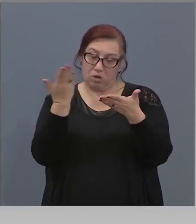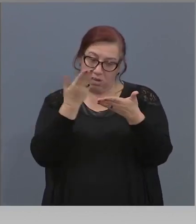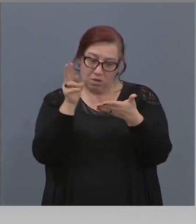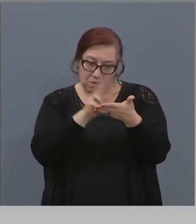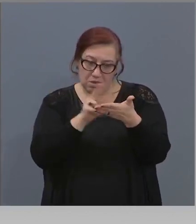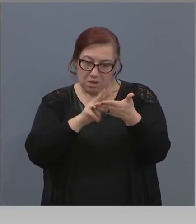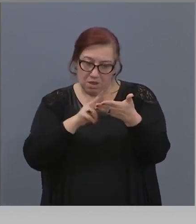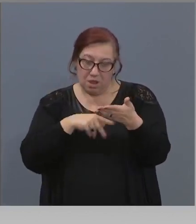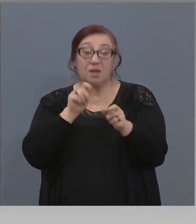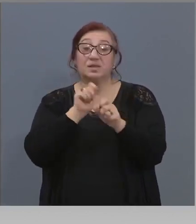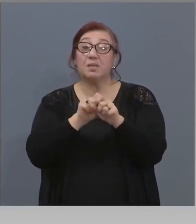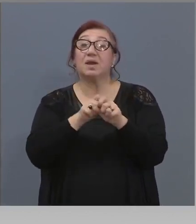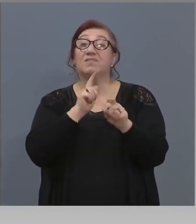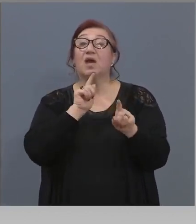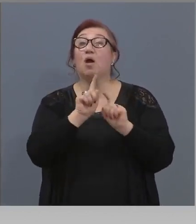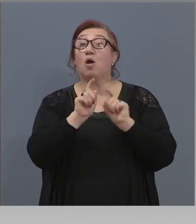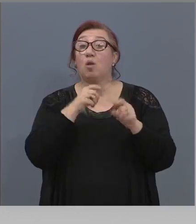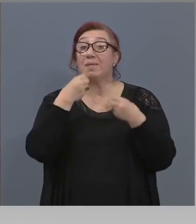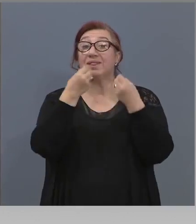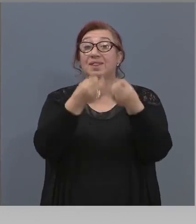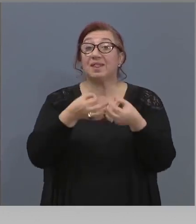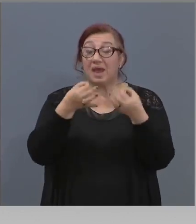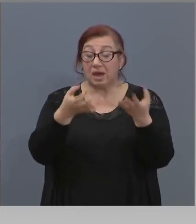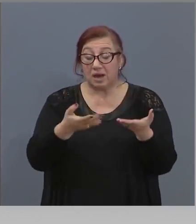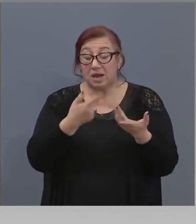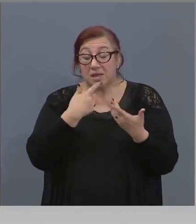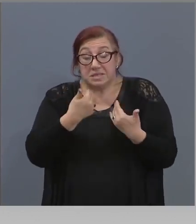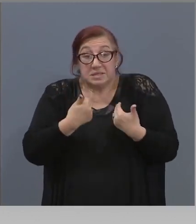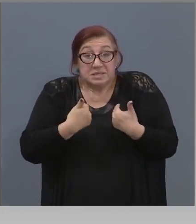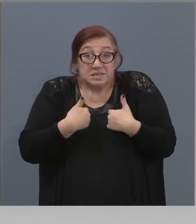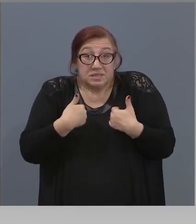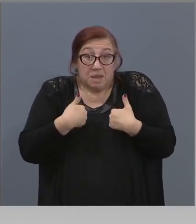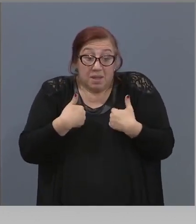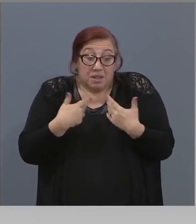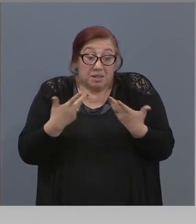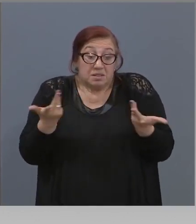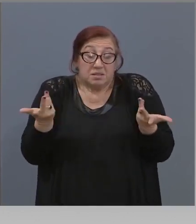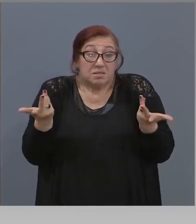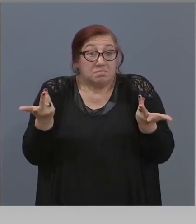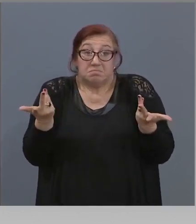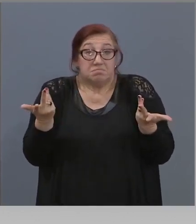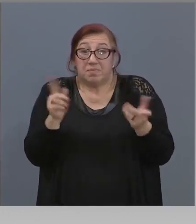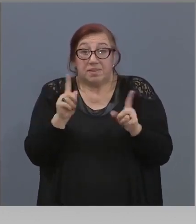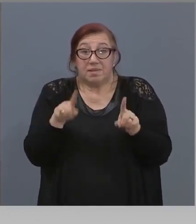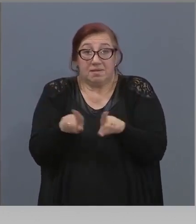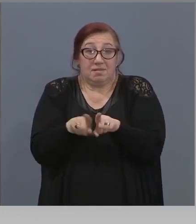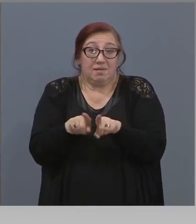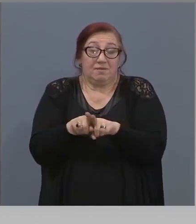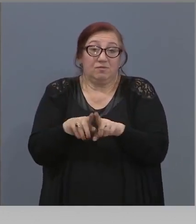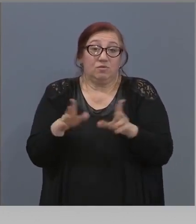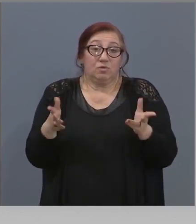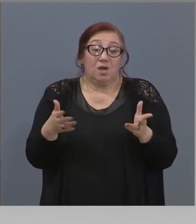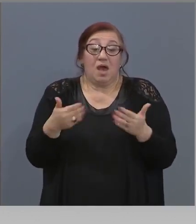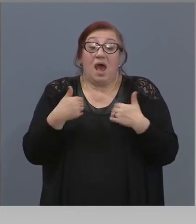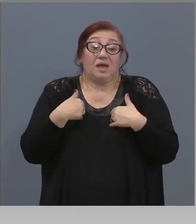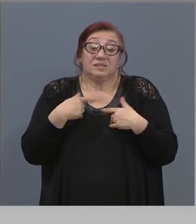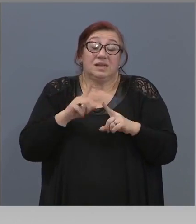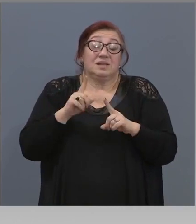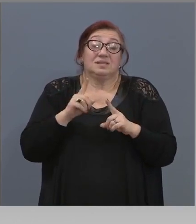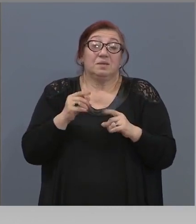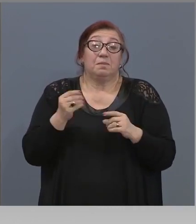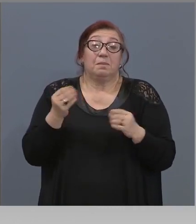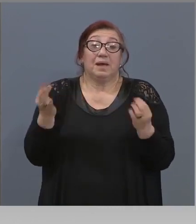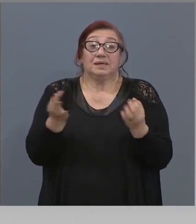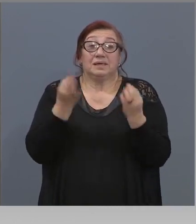защото все пак ние с вас, поне за мене си, не съм най-вещия в случая.